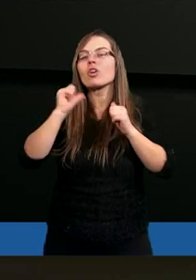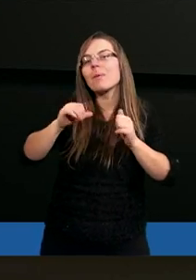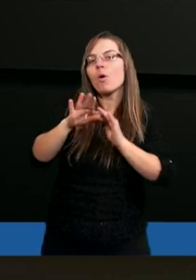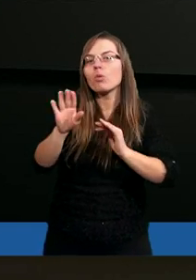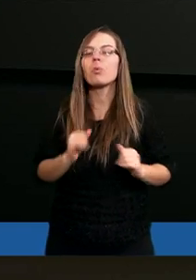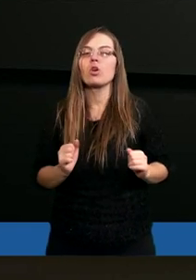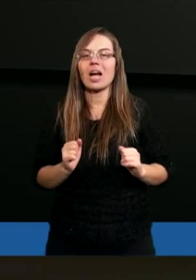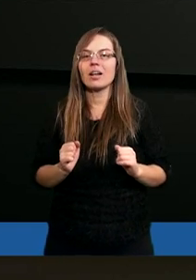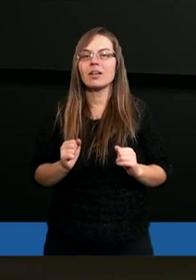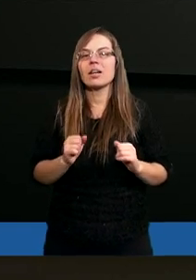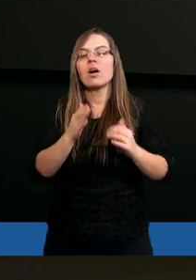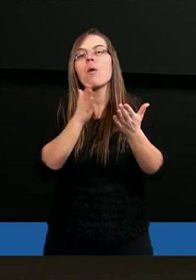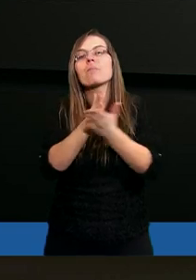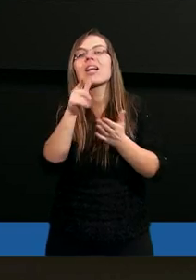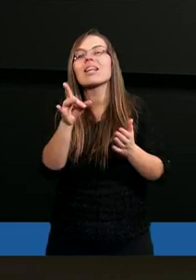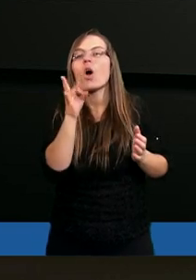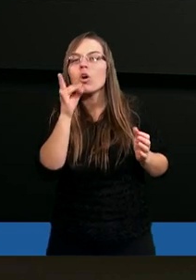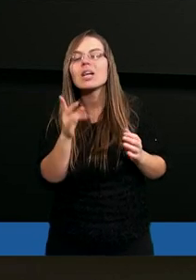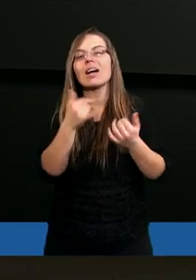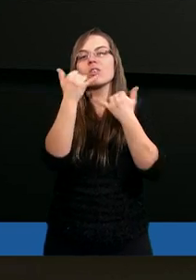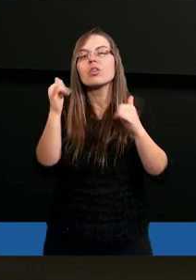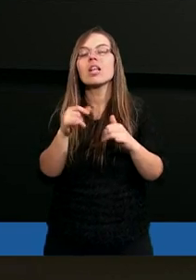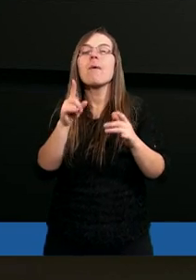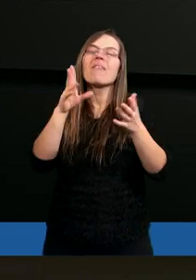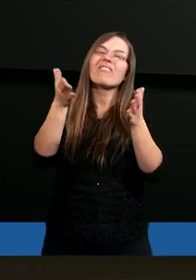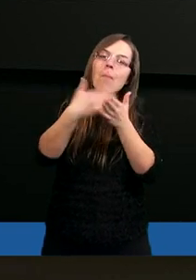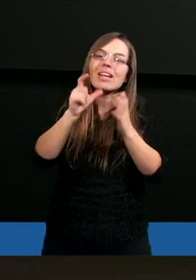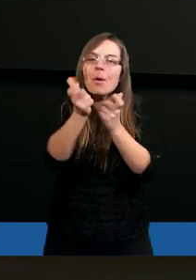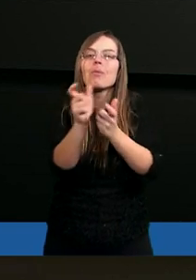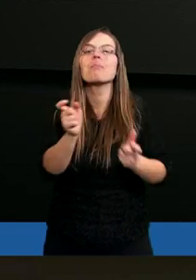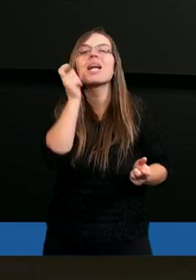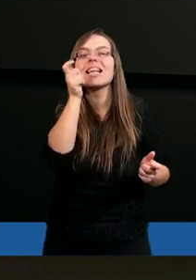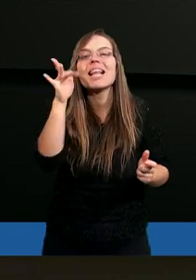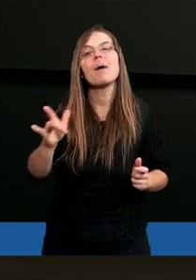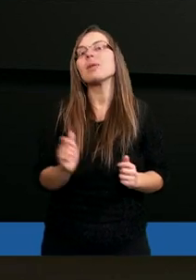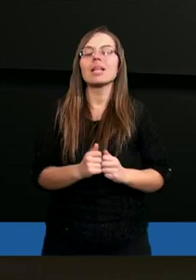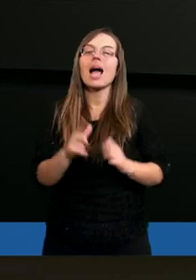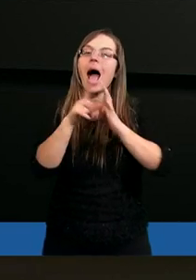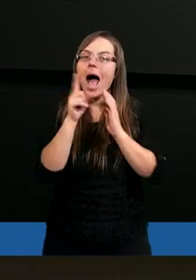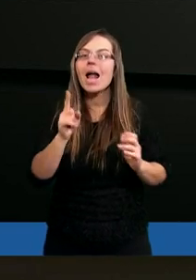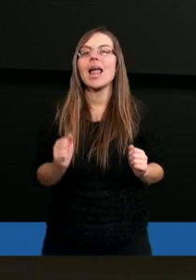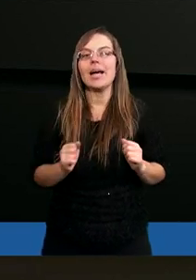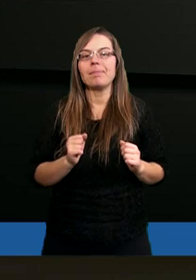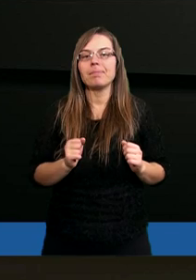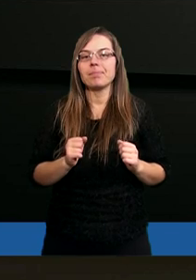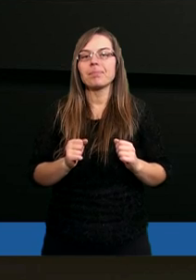Ciebie, jesteś tak poniżony, zaliczony do przestępców, ale